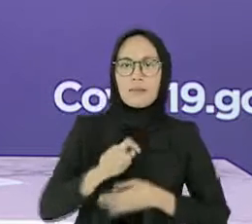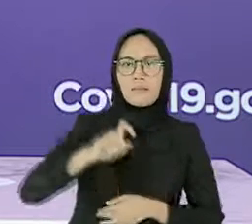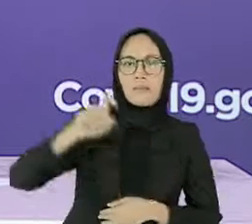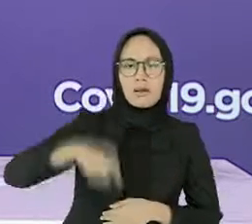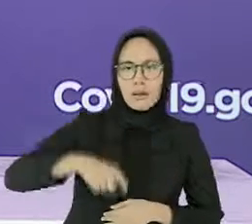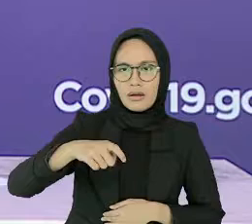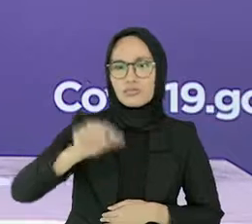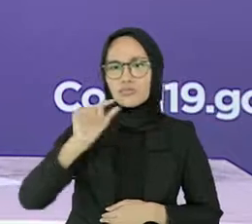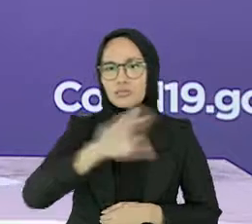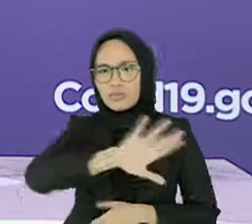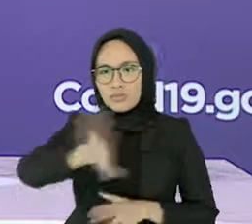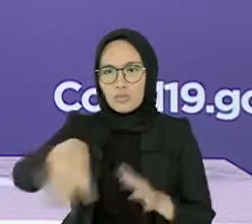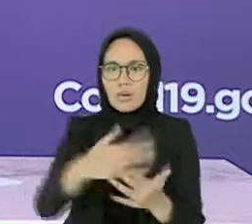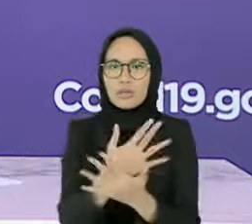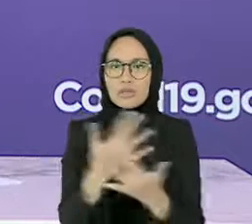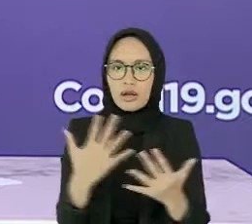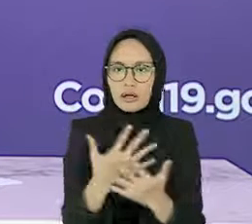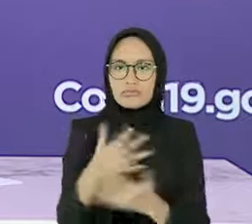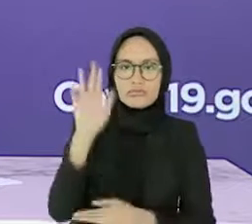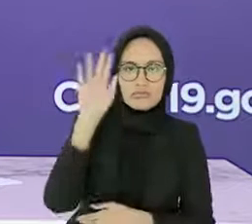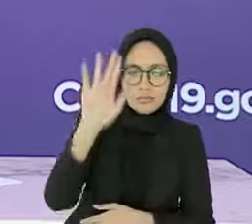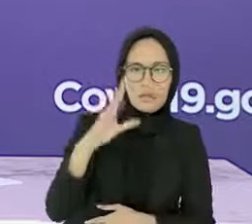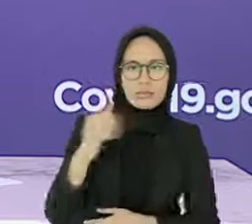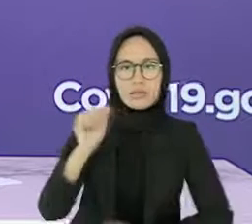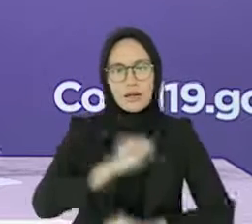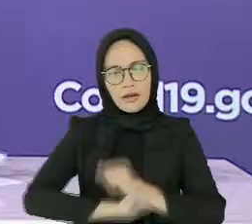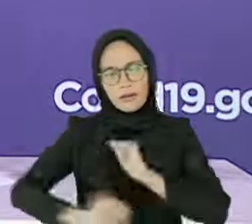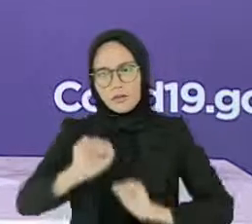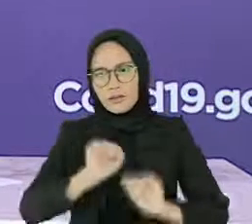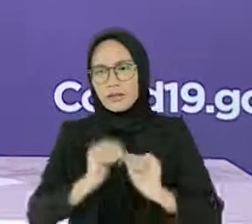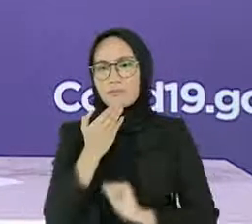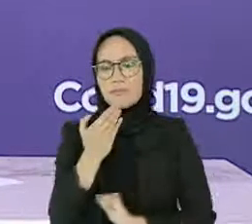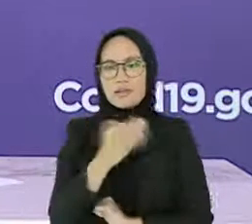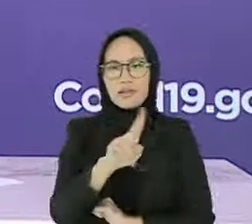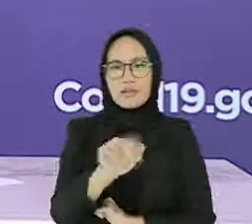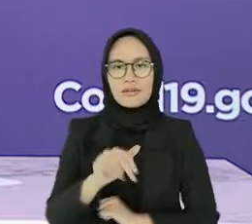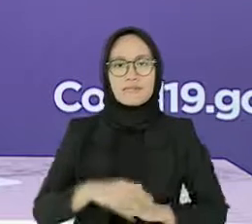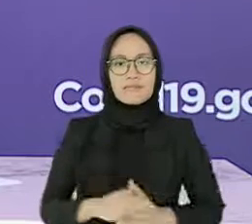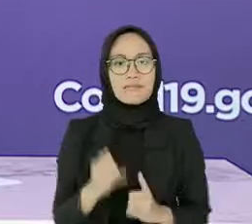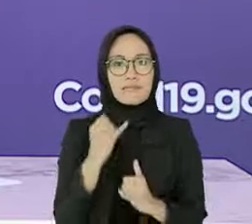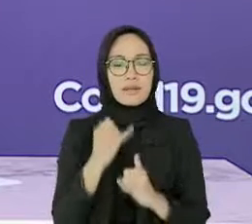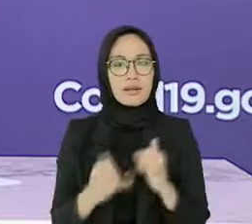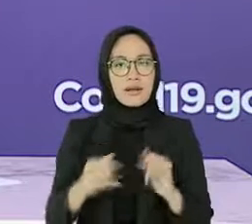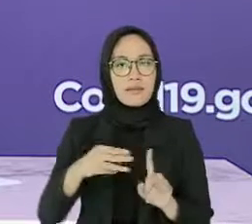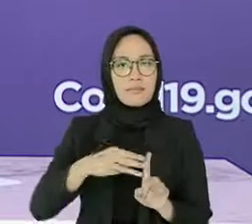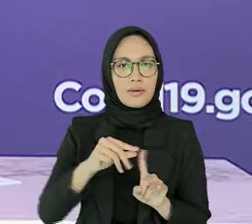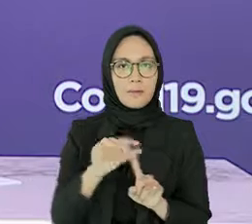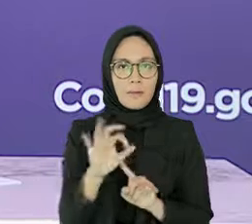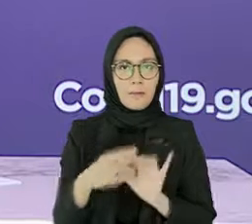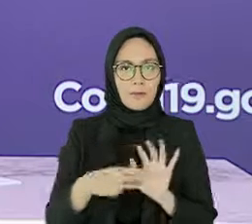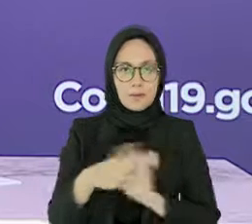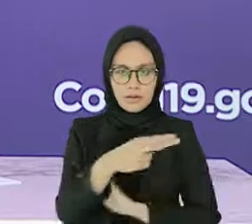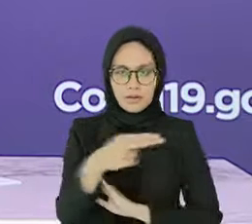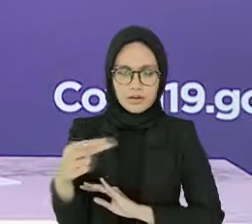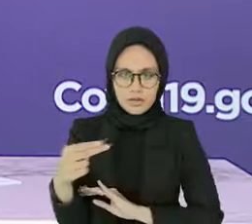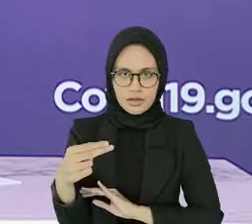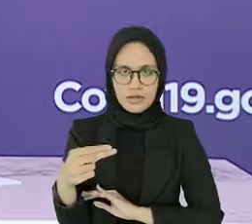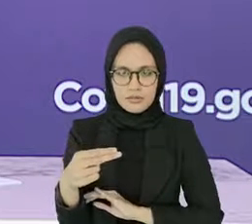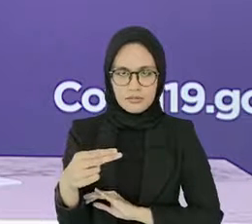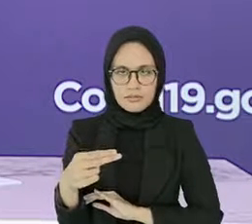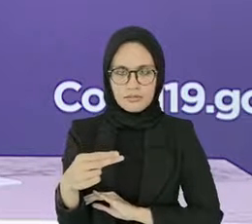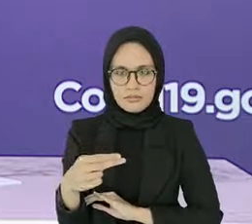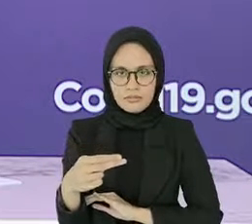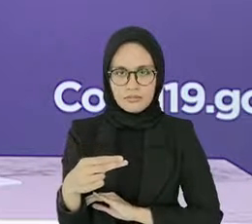masyarakat dapat beraktivitas dengan produktif dan aman COVID-19. Terakhir, Badan POM Republik Indonesia telah